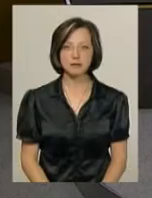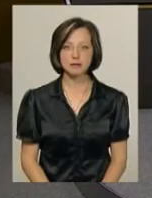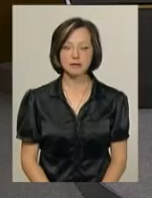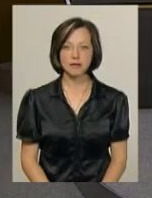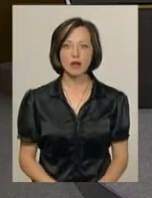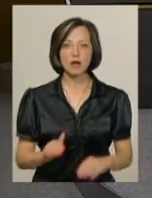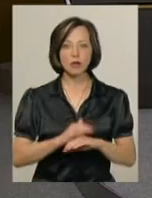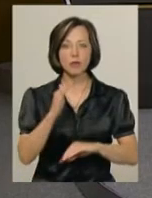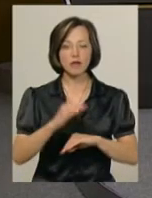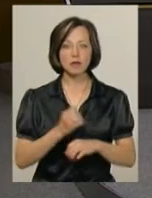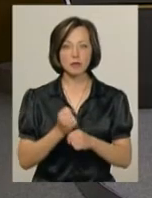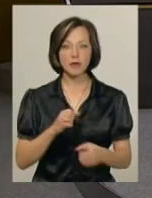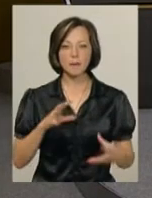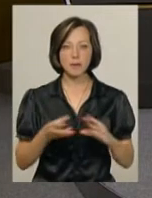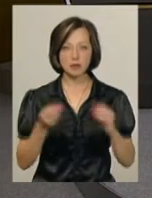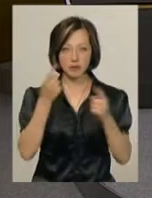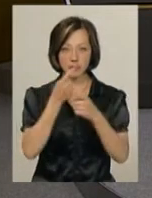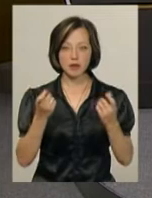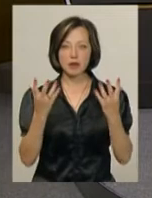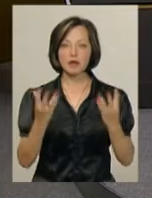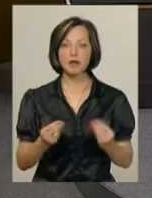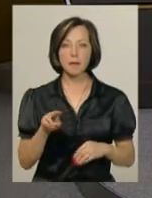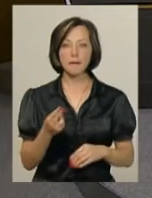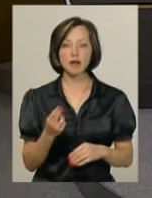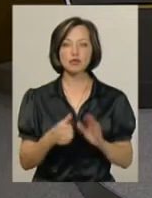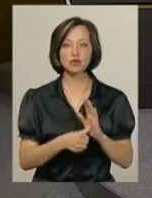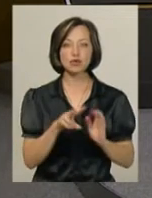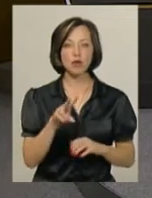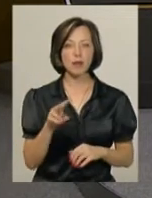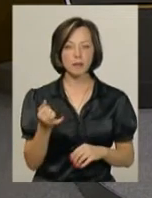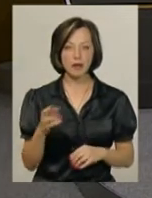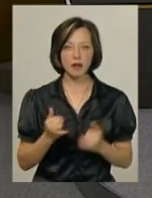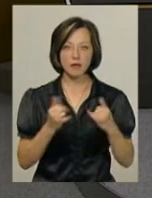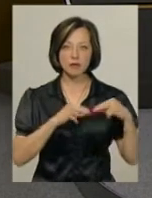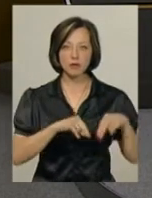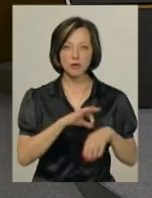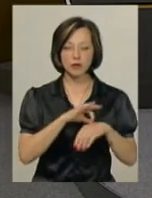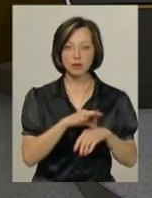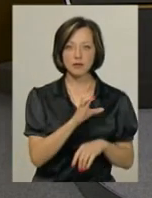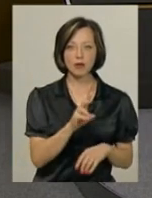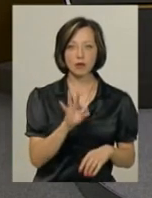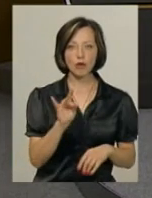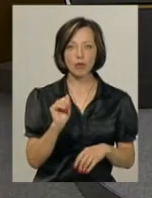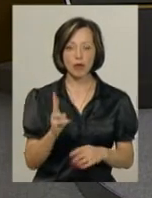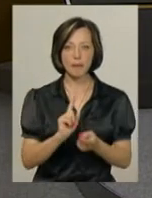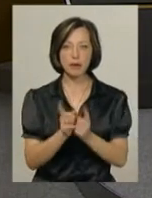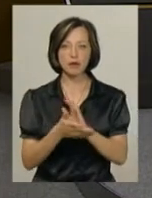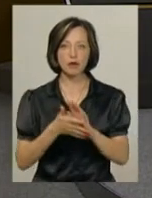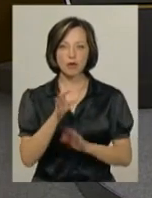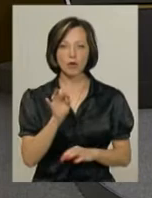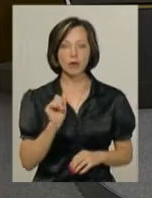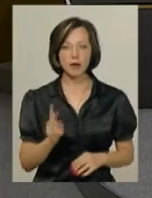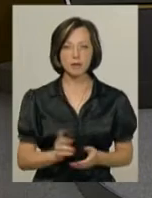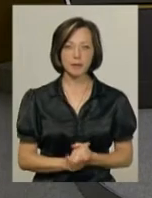Доброго вечора! Підбиваємо інформаційний підсумок п'ятниці, 6 липня. В студії ведуча Світлана Поробок, диктор жестової мови